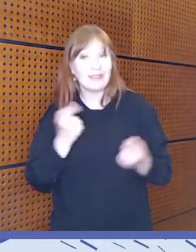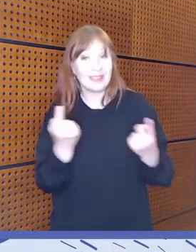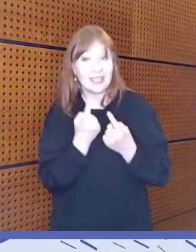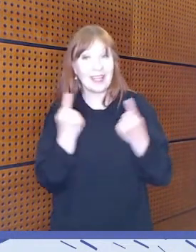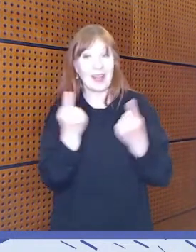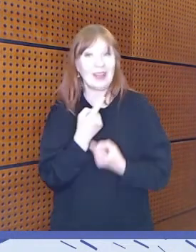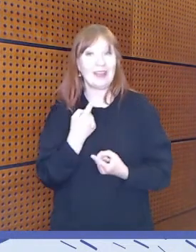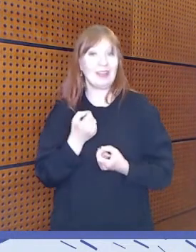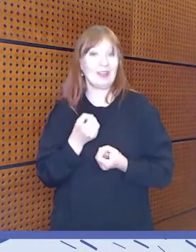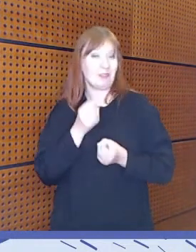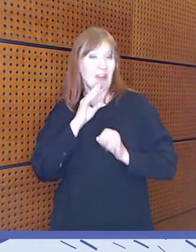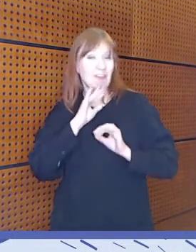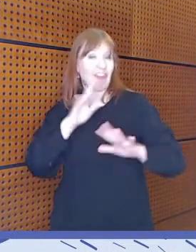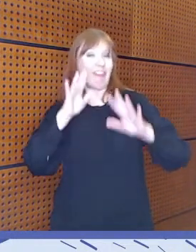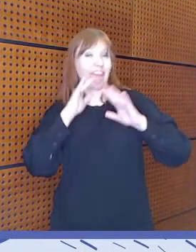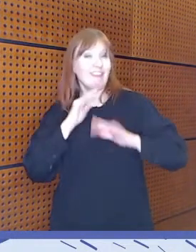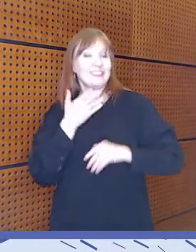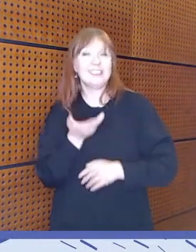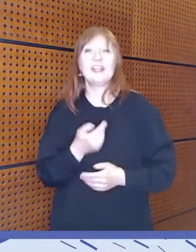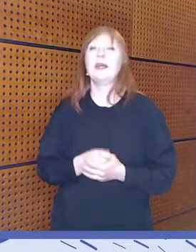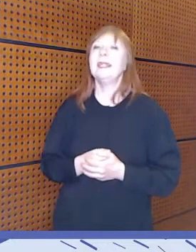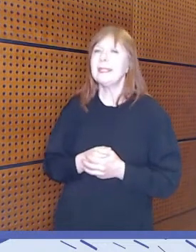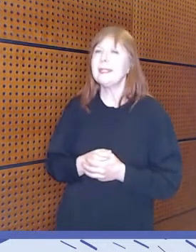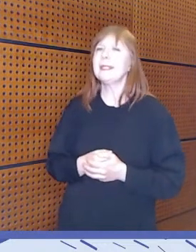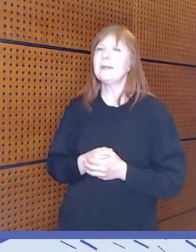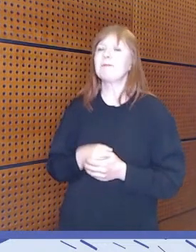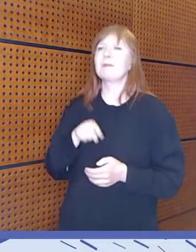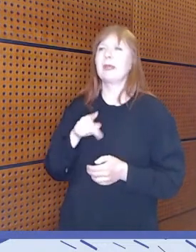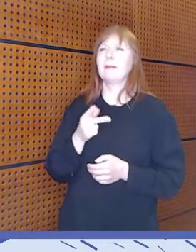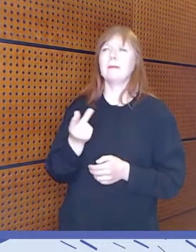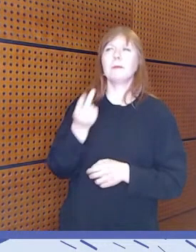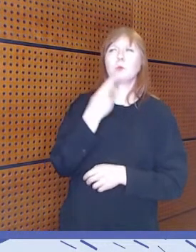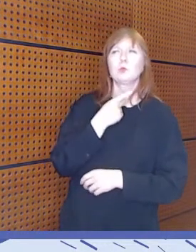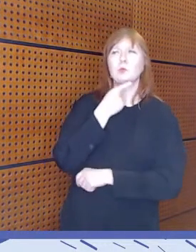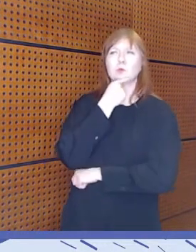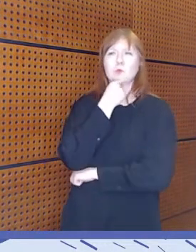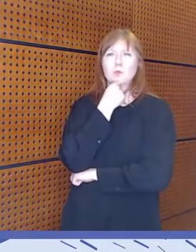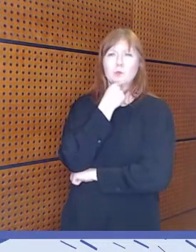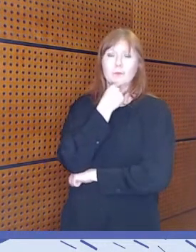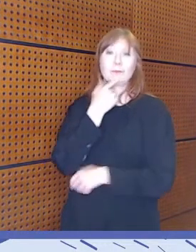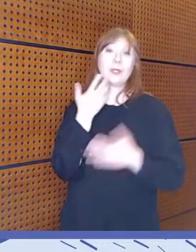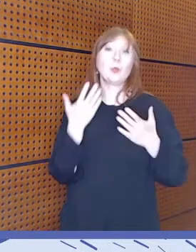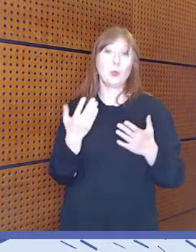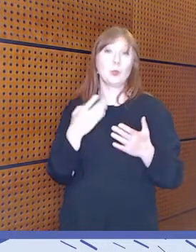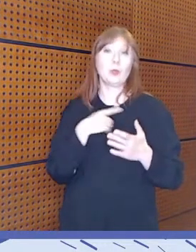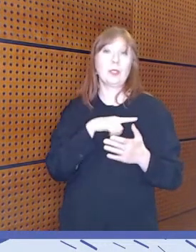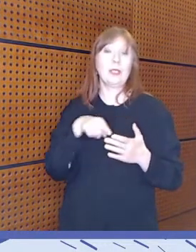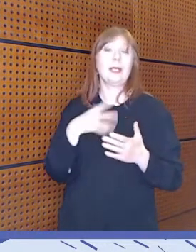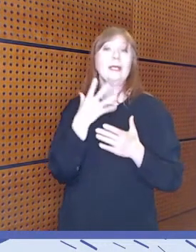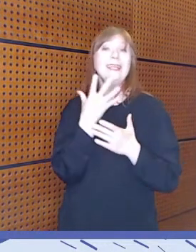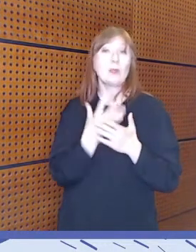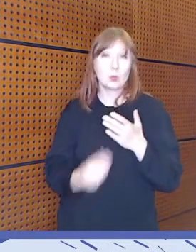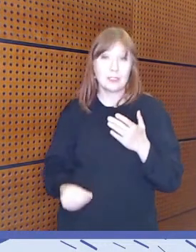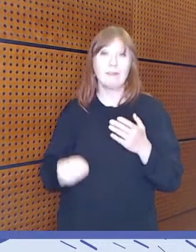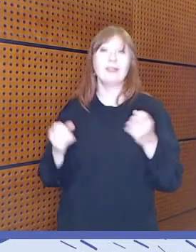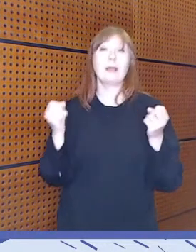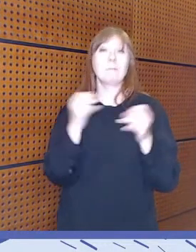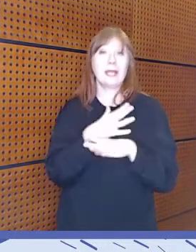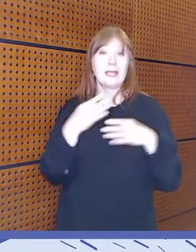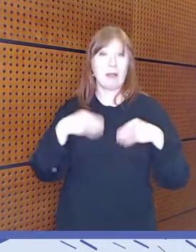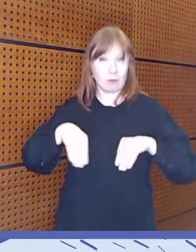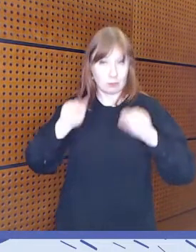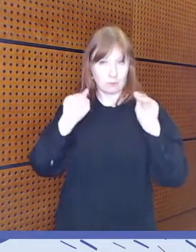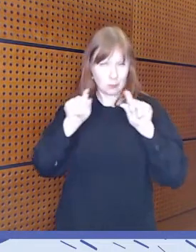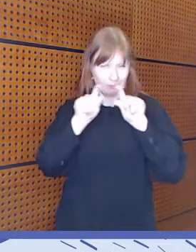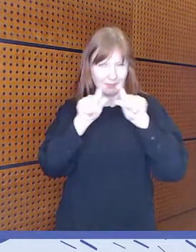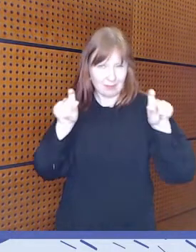kannattaa virtua. Mutta minä ehkä voisin lähesä tätä kysymystä silleen, että kun ollaan nyt tämän inklusiivisen mediakasvatuksen äärellä, niin